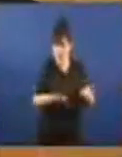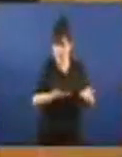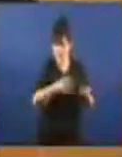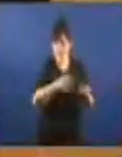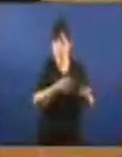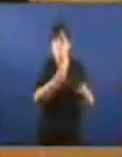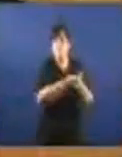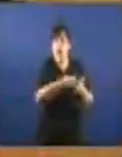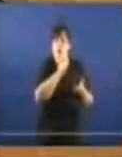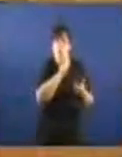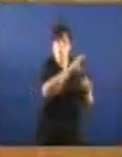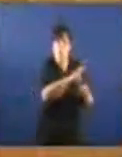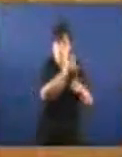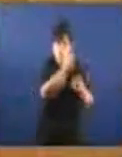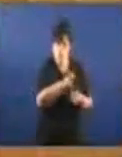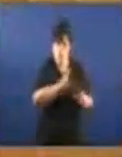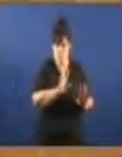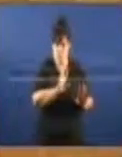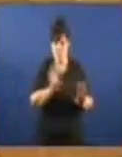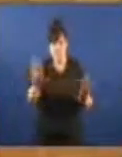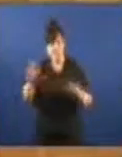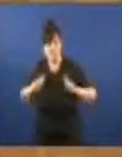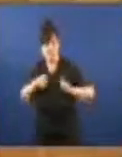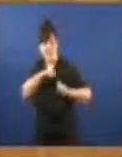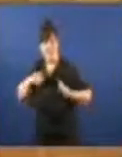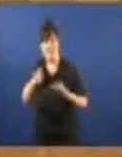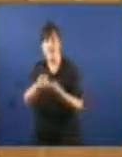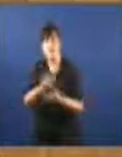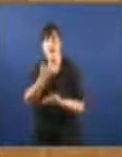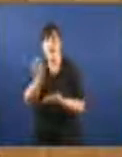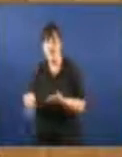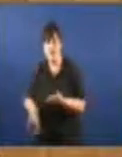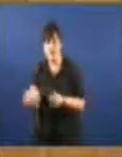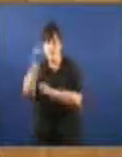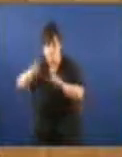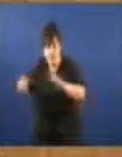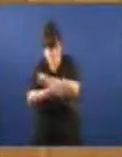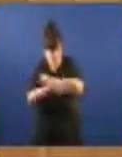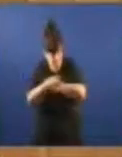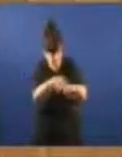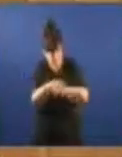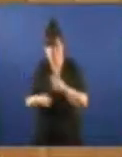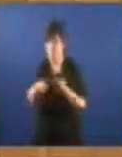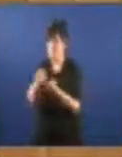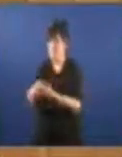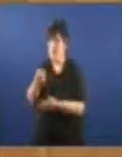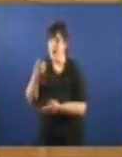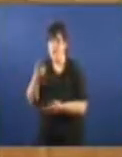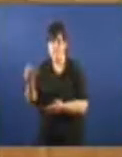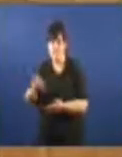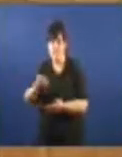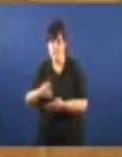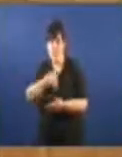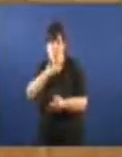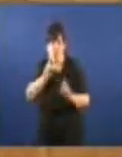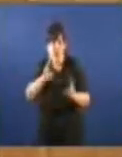redistribúen renda E a privada teñen que pagalas incluso aqueles que non teñen cartos E senón non a teñen, esa é